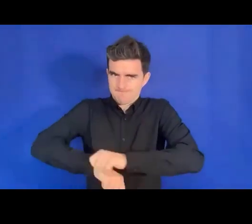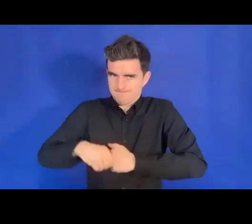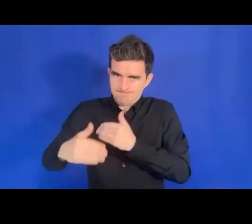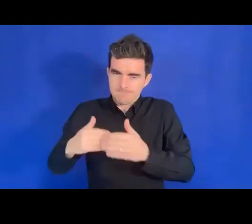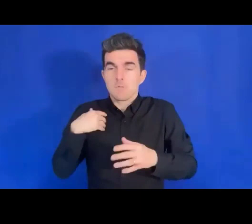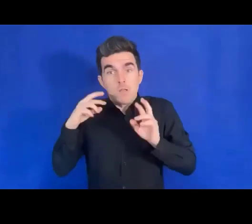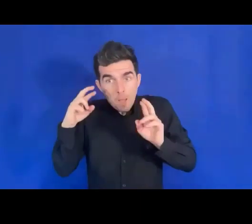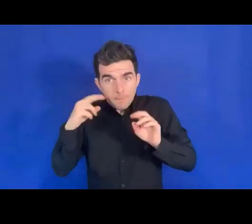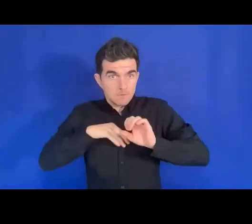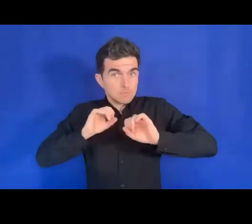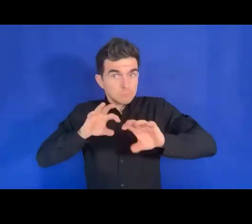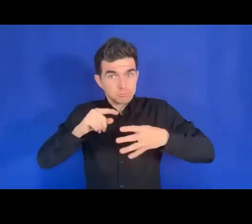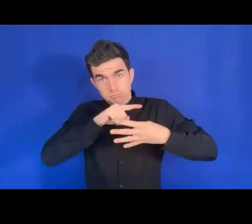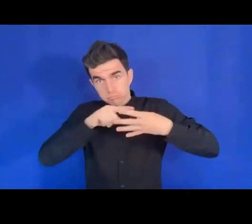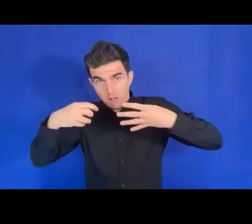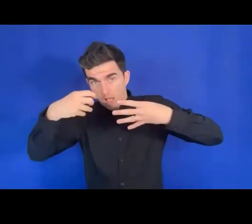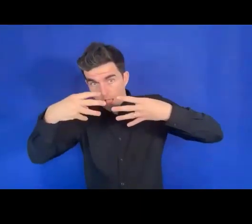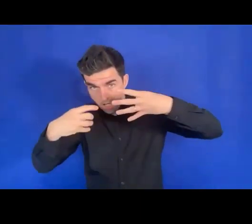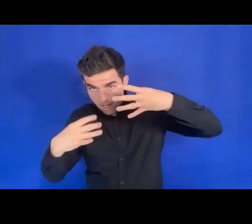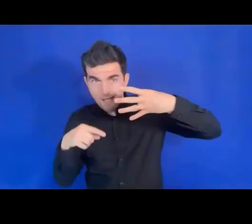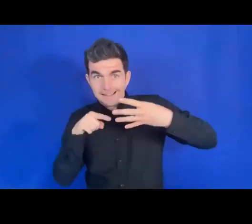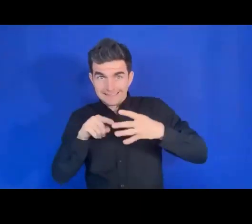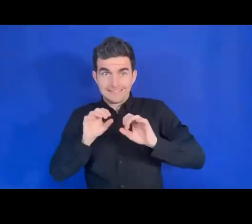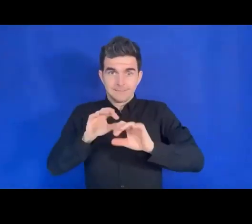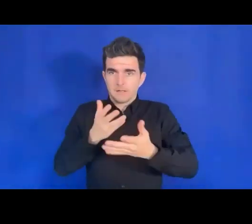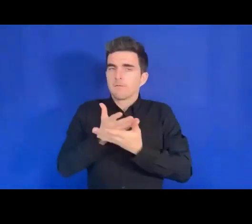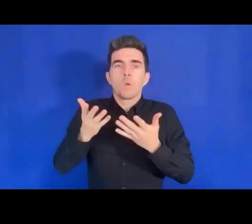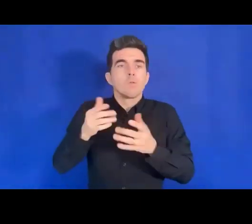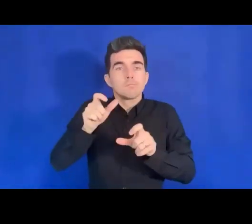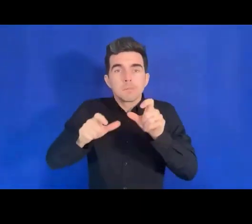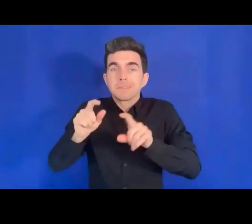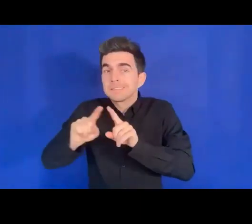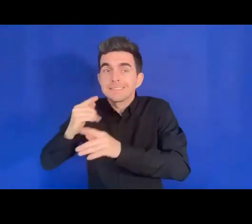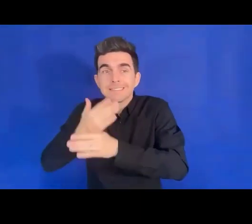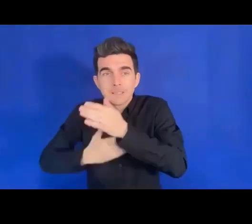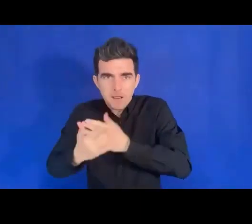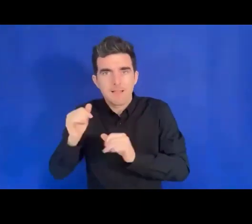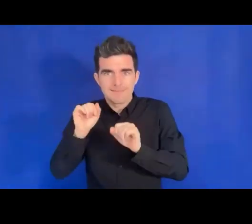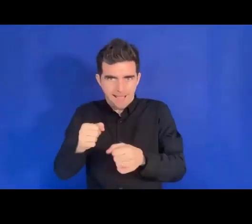ce qu'il leur faudrait ou ce qu'il convient de faire la prochaine fois.